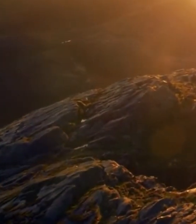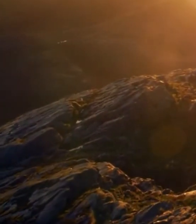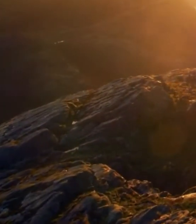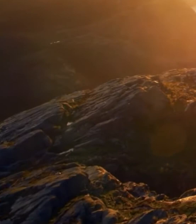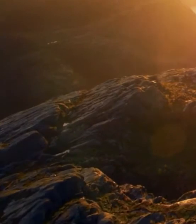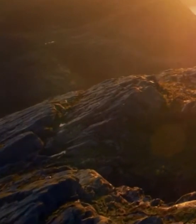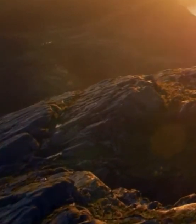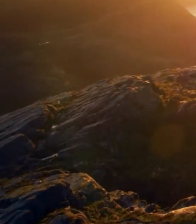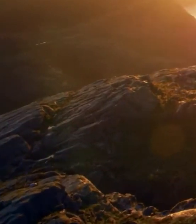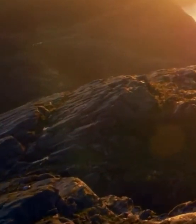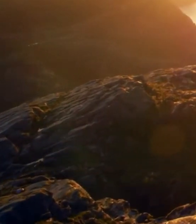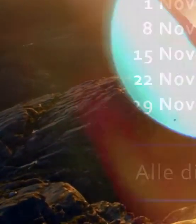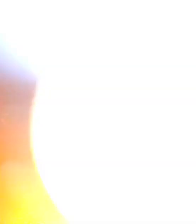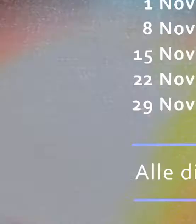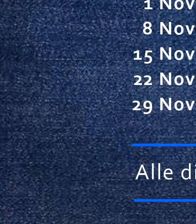Muziek